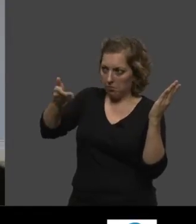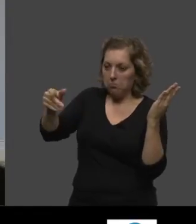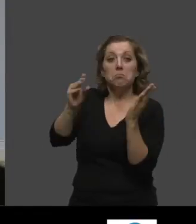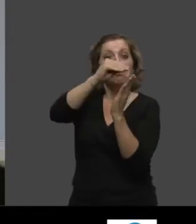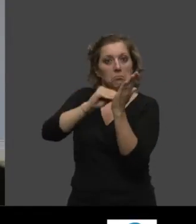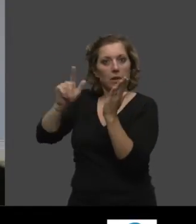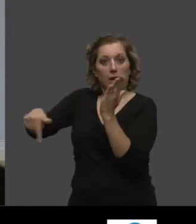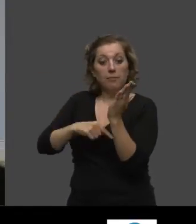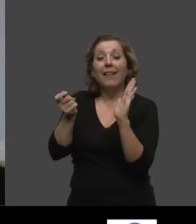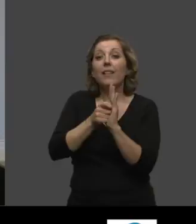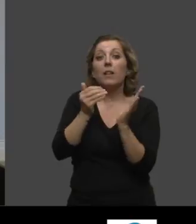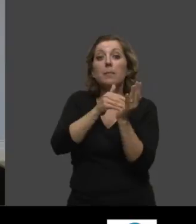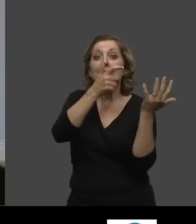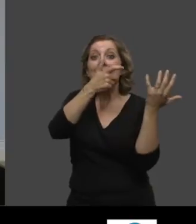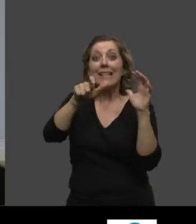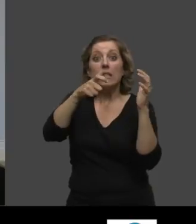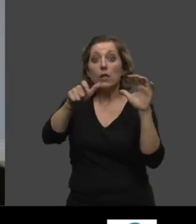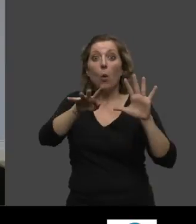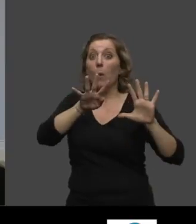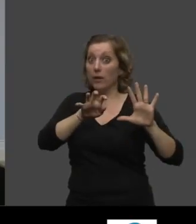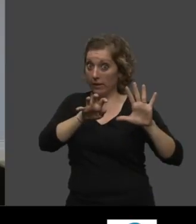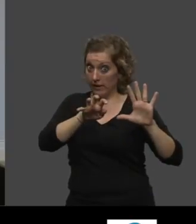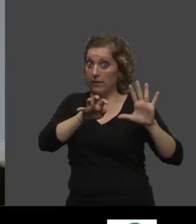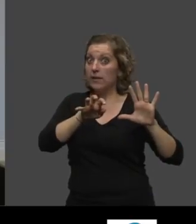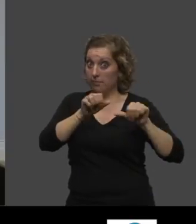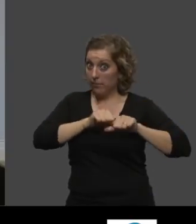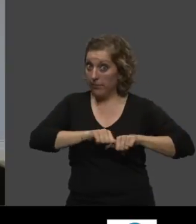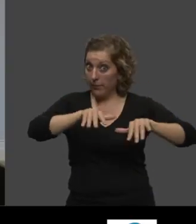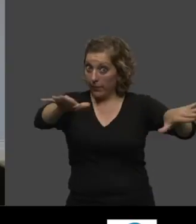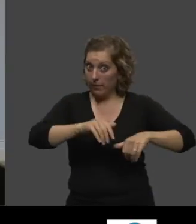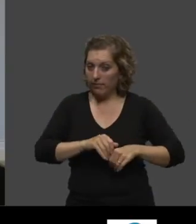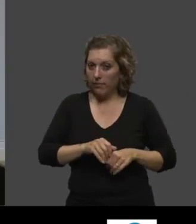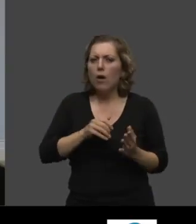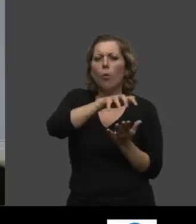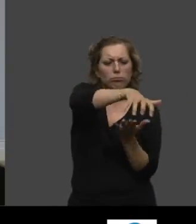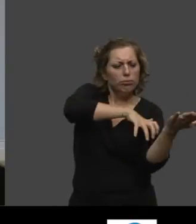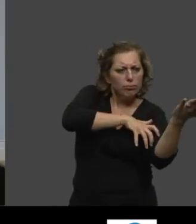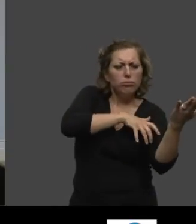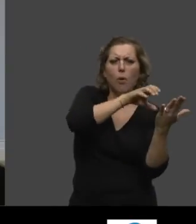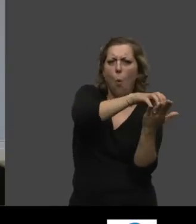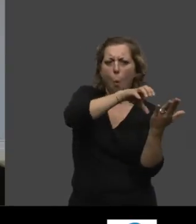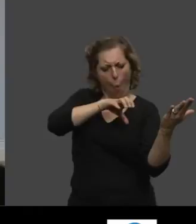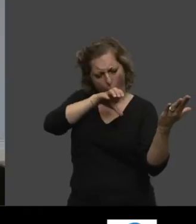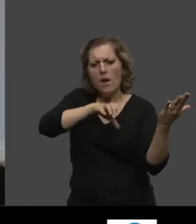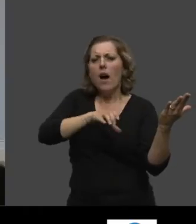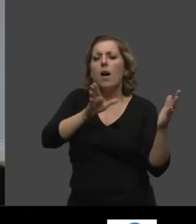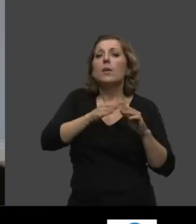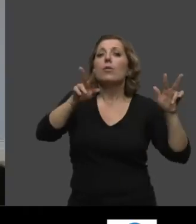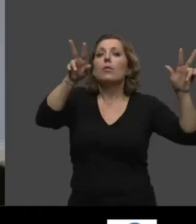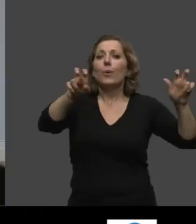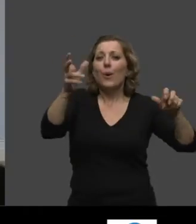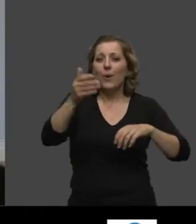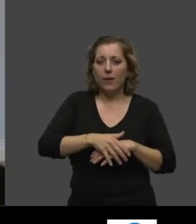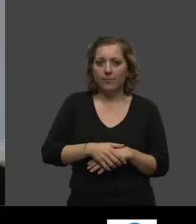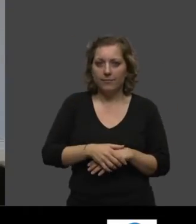édité en 1790. Alors voilà, il y une longue préface, mais enfin, voilà ce qu'il dit dans